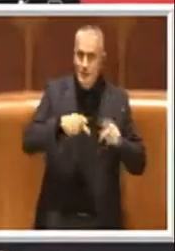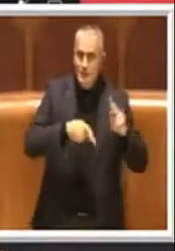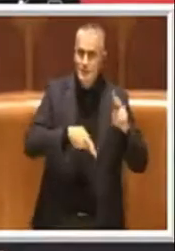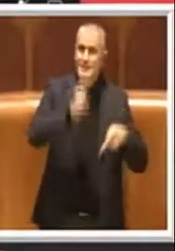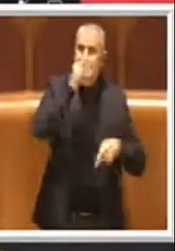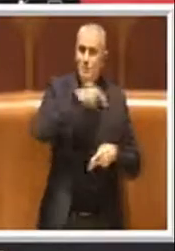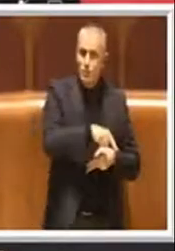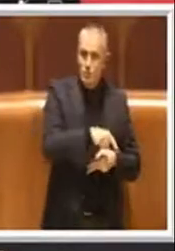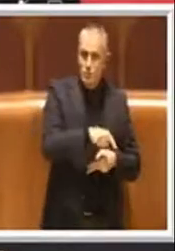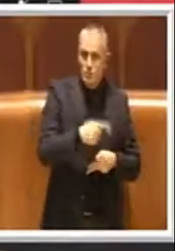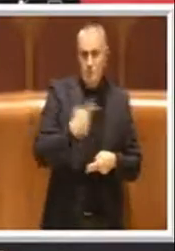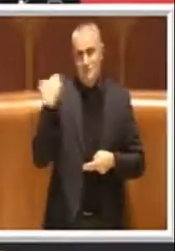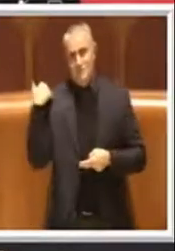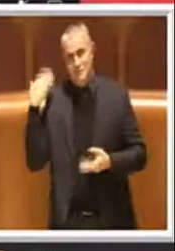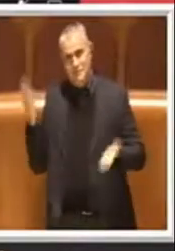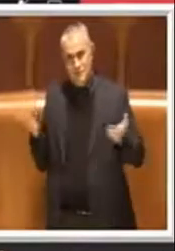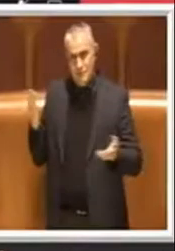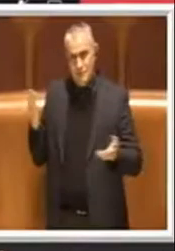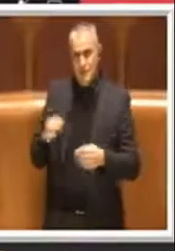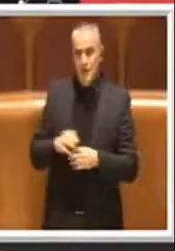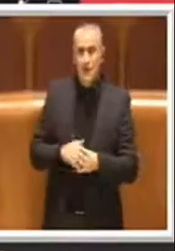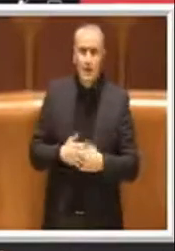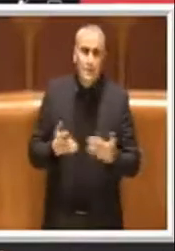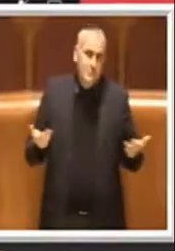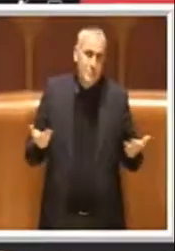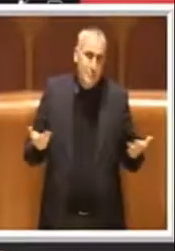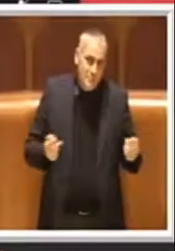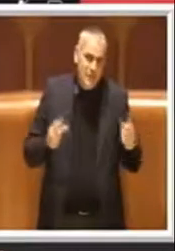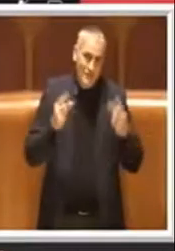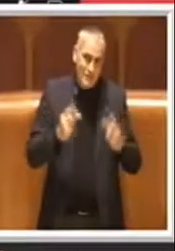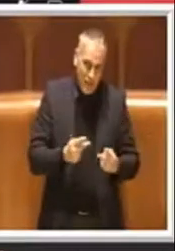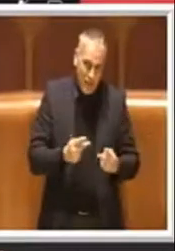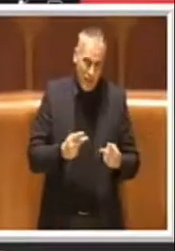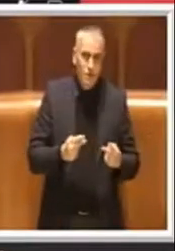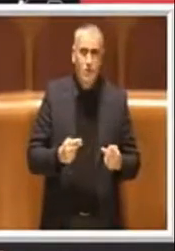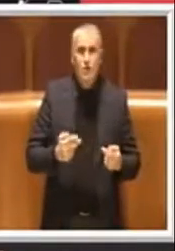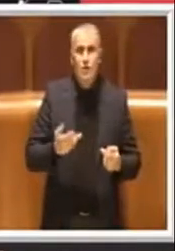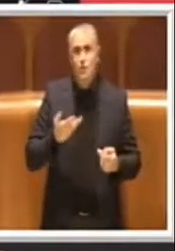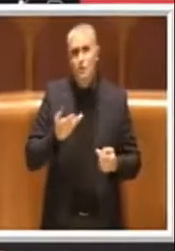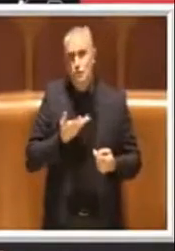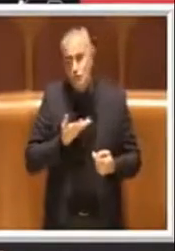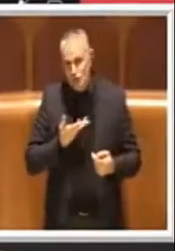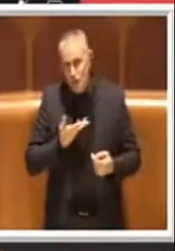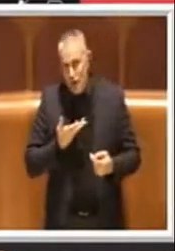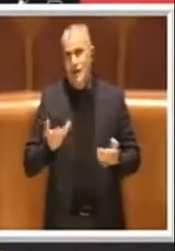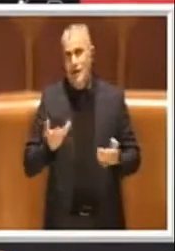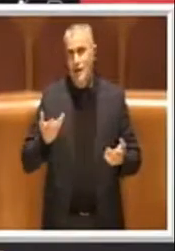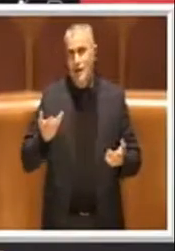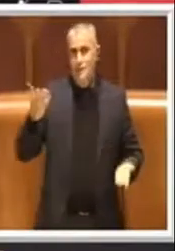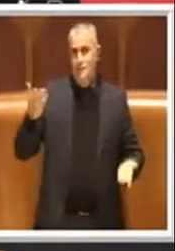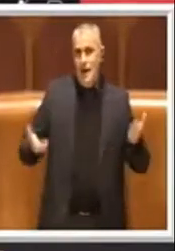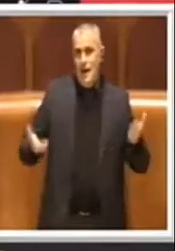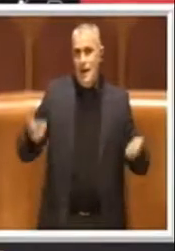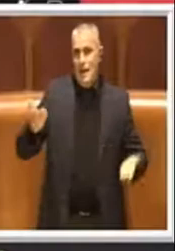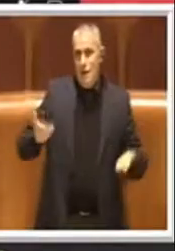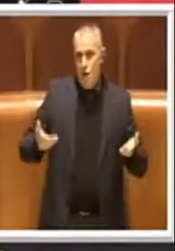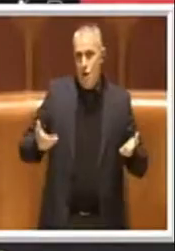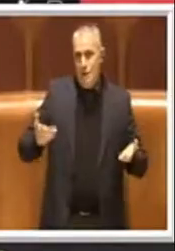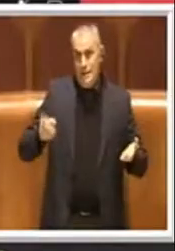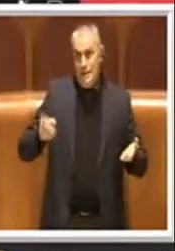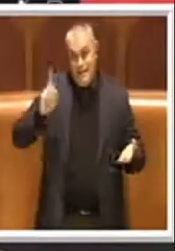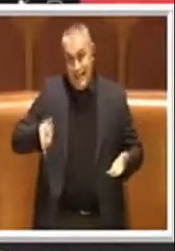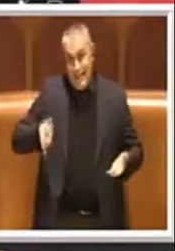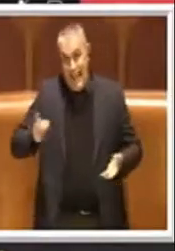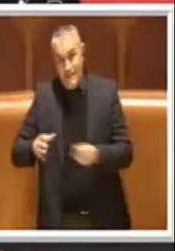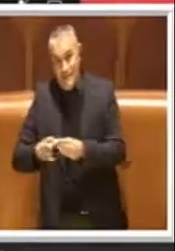è ovvio che sono pochi rispetto a quello che effettivamente avremmo dovuto fare,